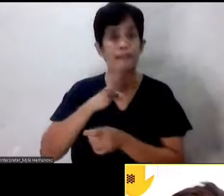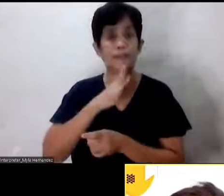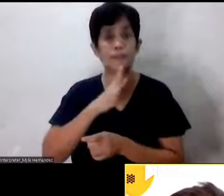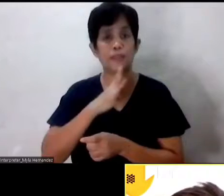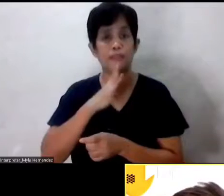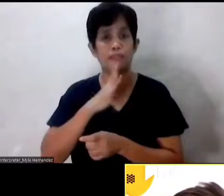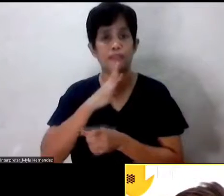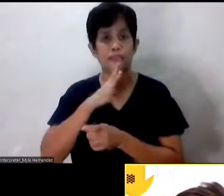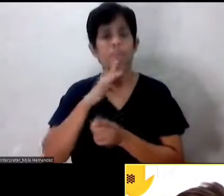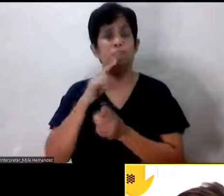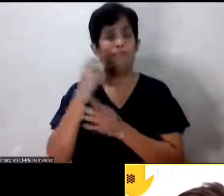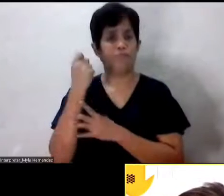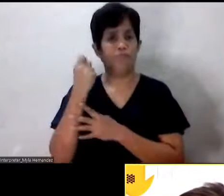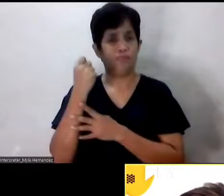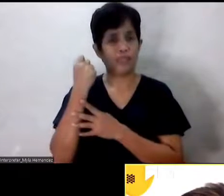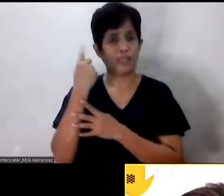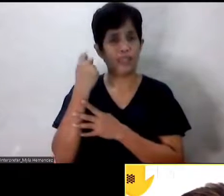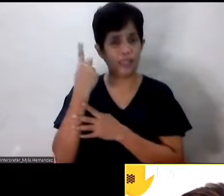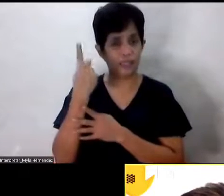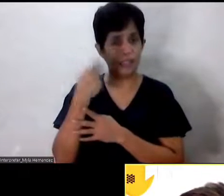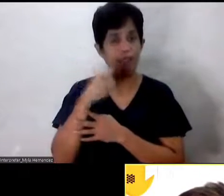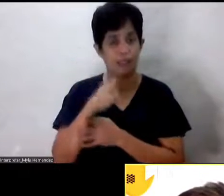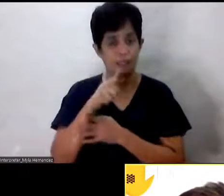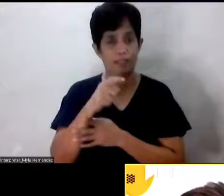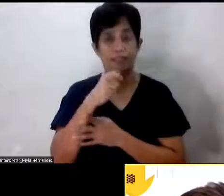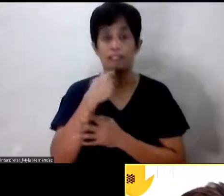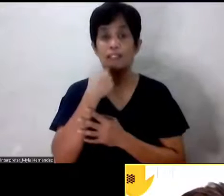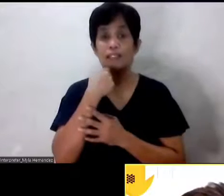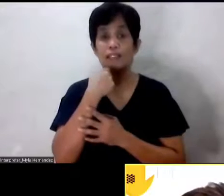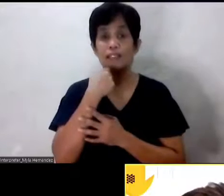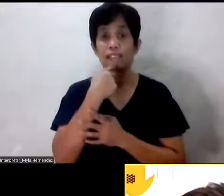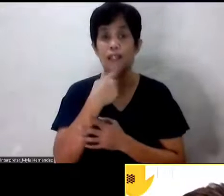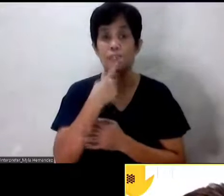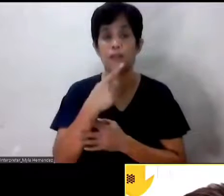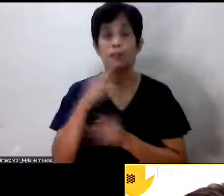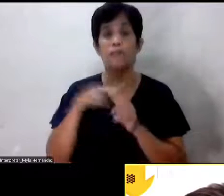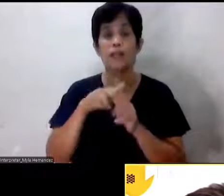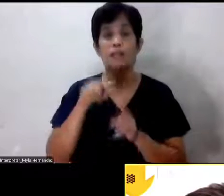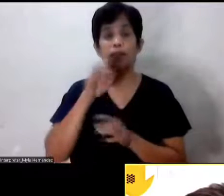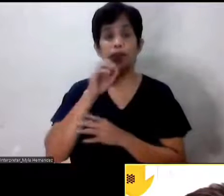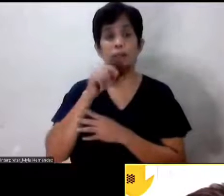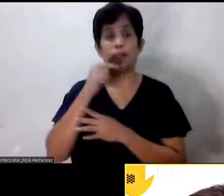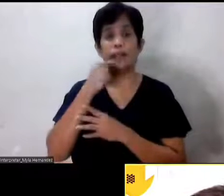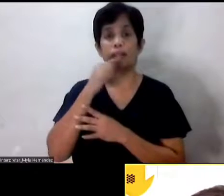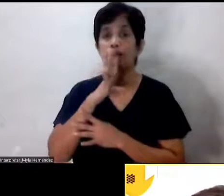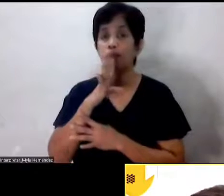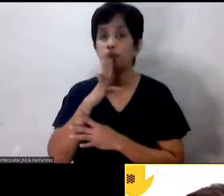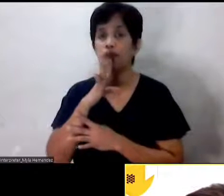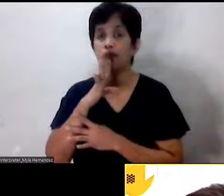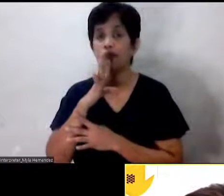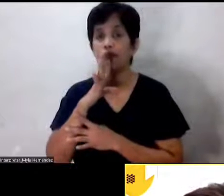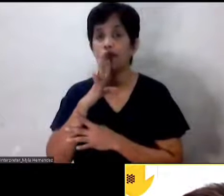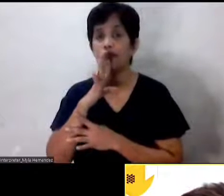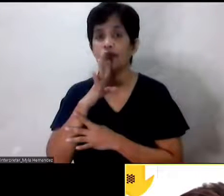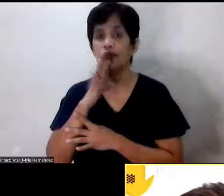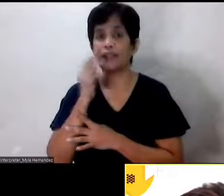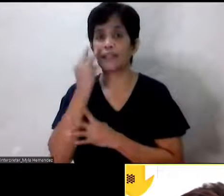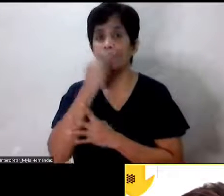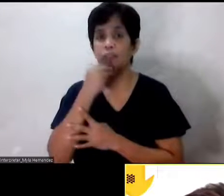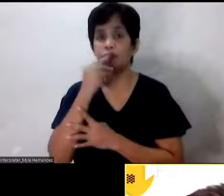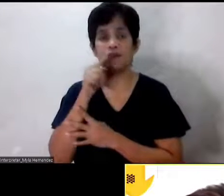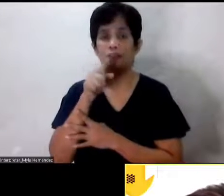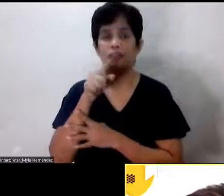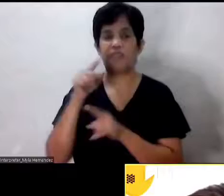naiintindihan naman niya lahat ng sinasabi mo, pero yung lumalabas sa bibig niya, iba, okay, so,